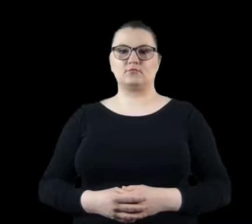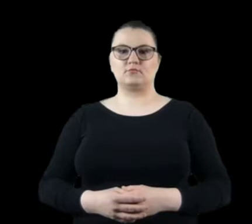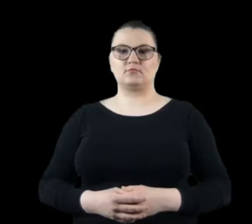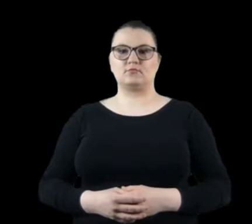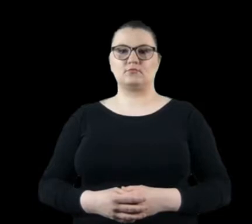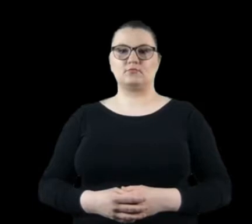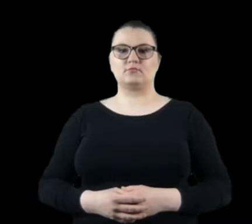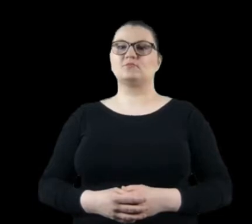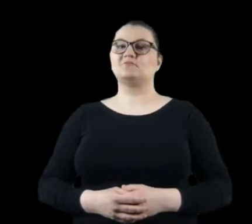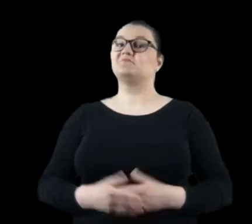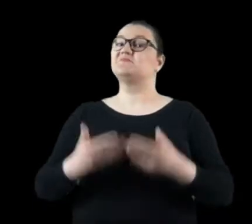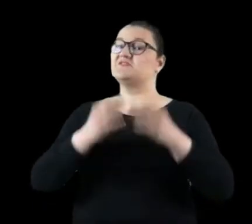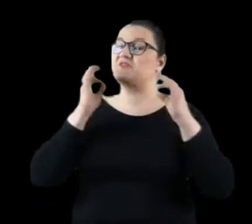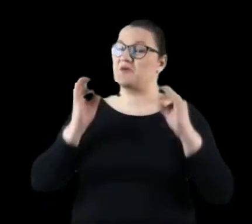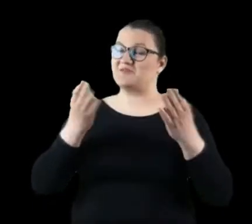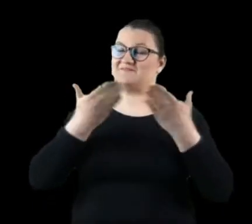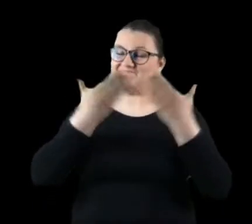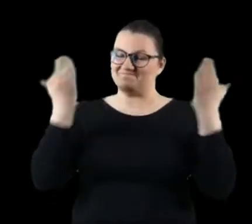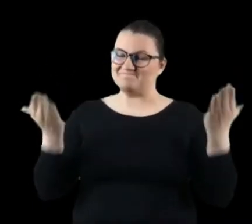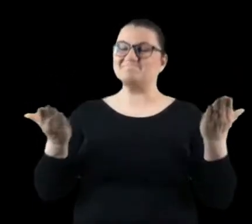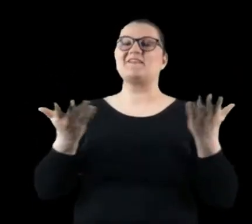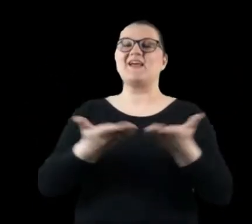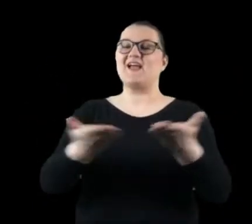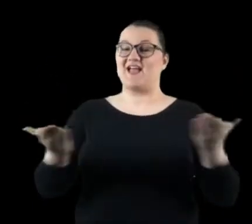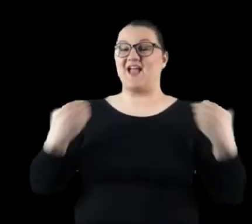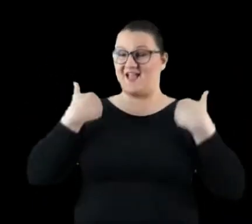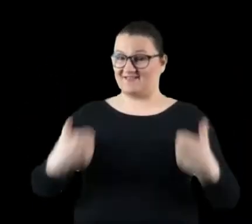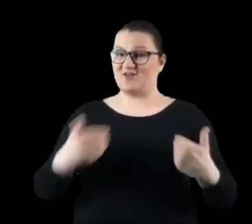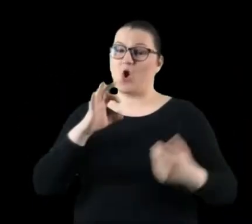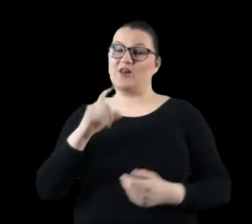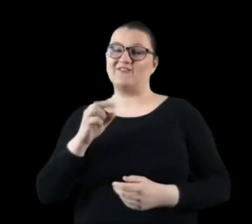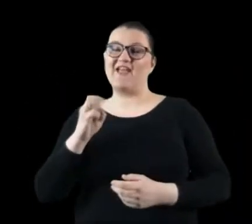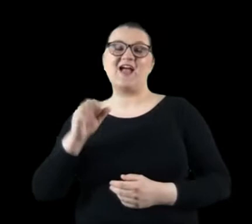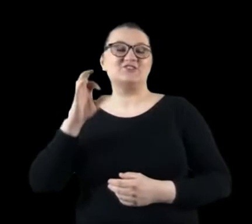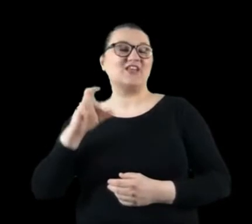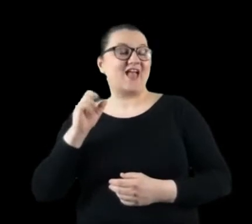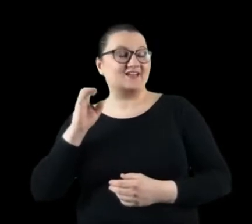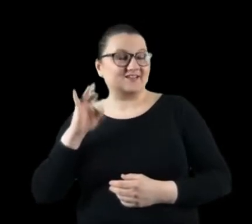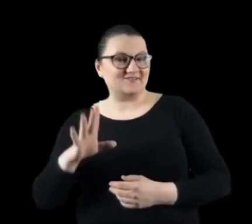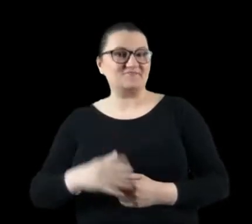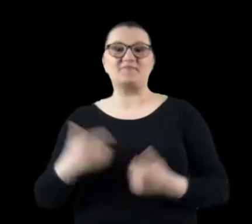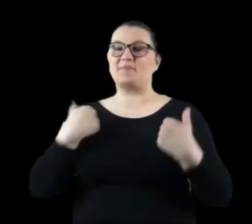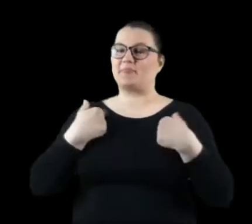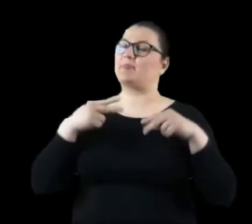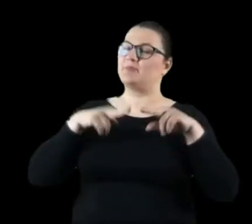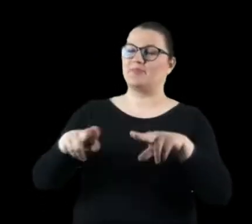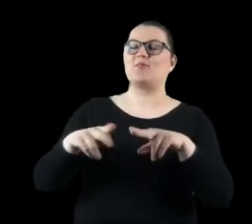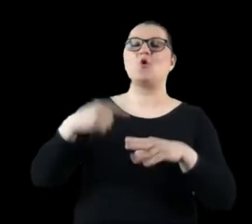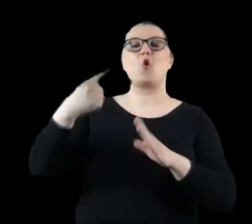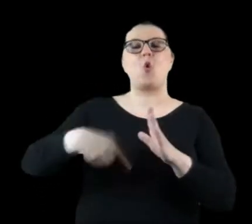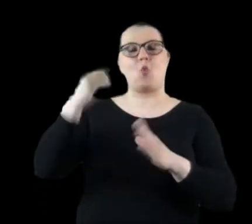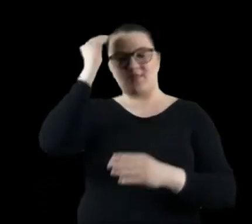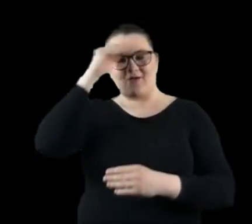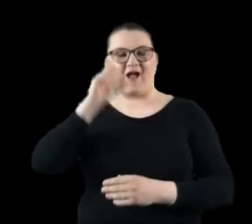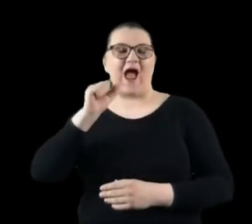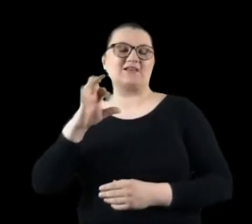Dzień dobry, ja nazywam się Oliwia Śnieg, jestem członkinią Koła Naukowego ASP